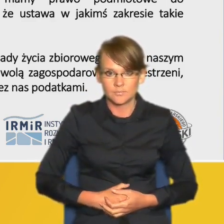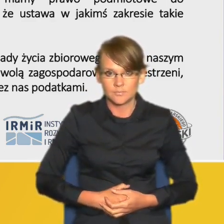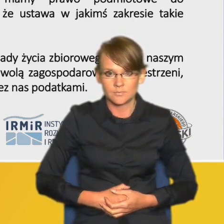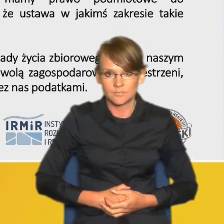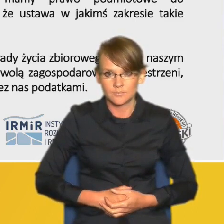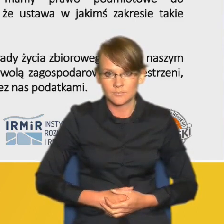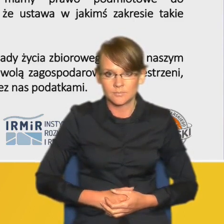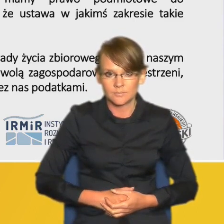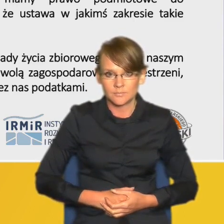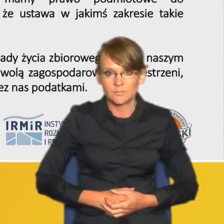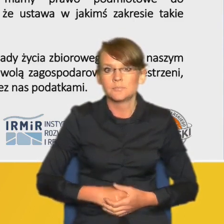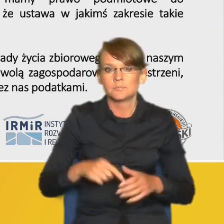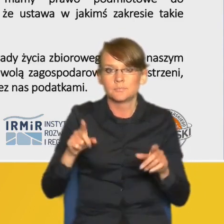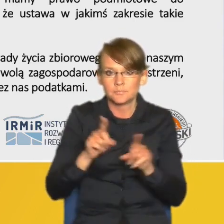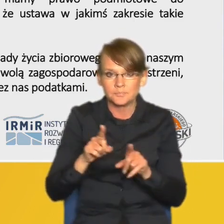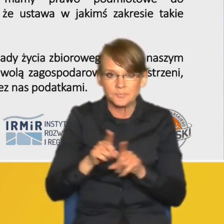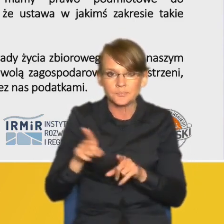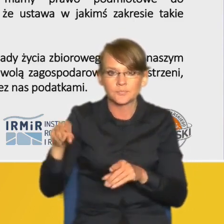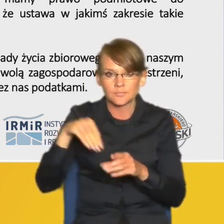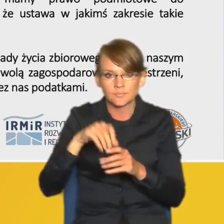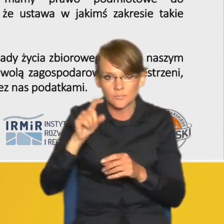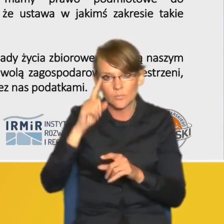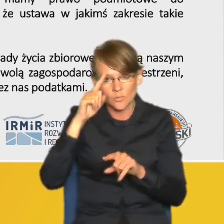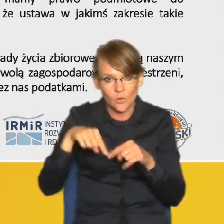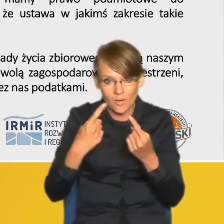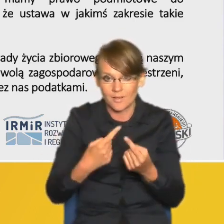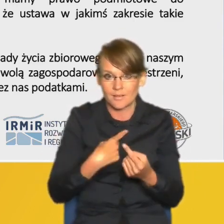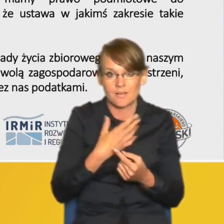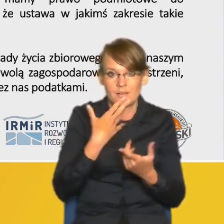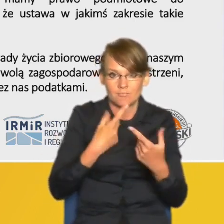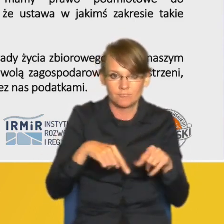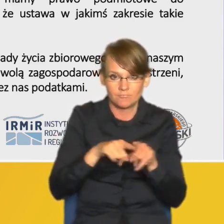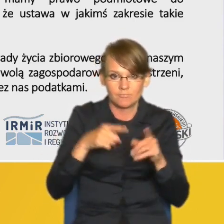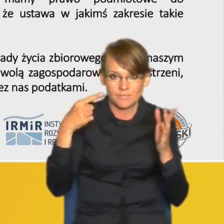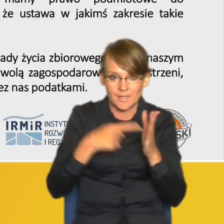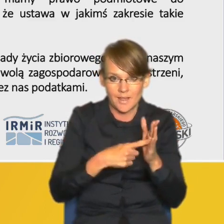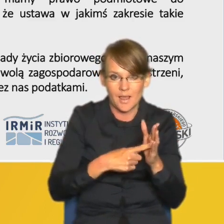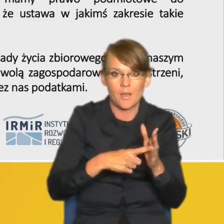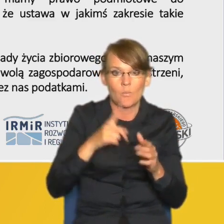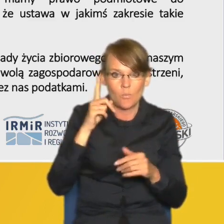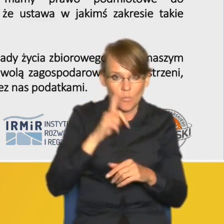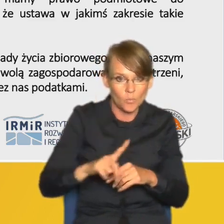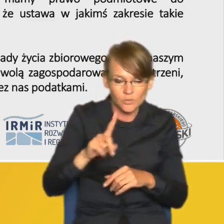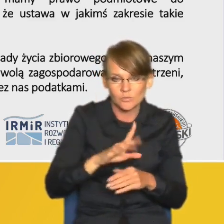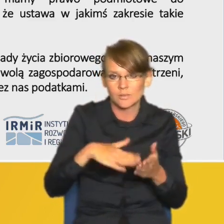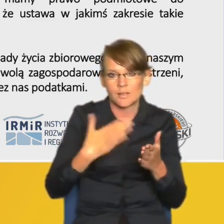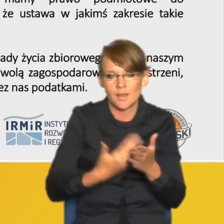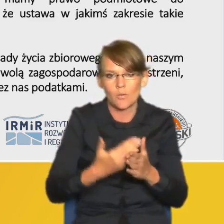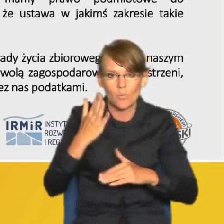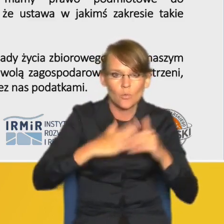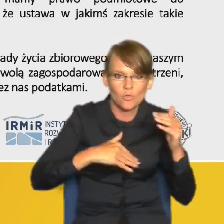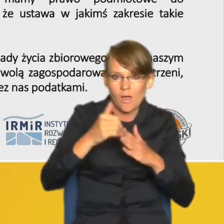towarzyszy takie przekonanie że realizacja pewnych celów publicznych takich jak budowa infrastruktury budowa terenów